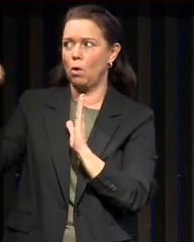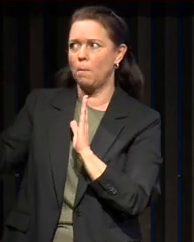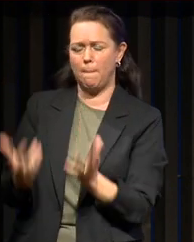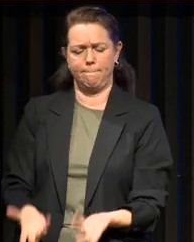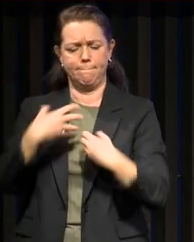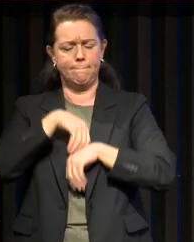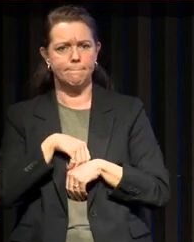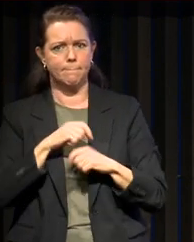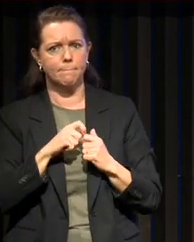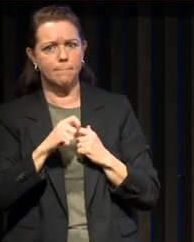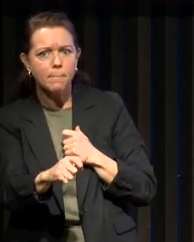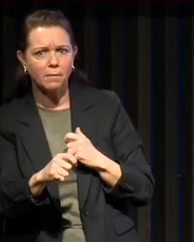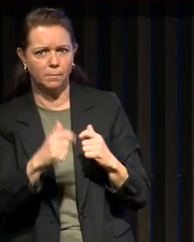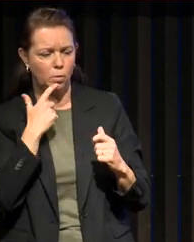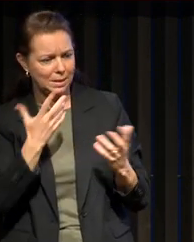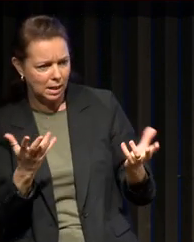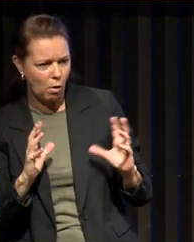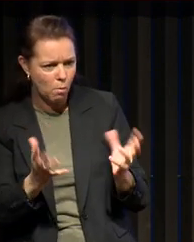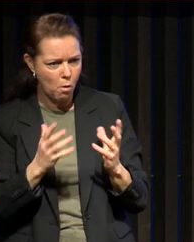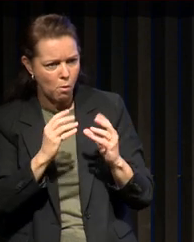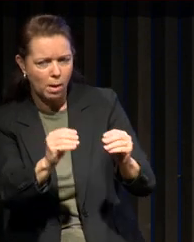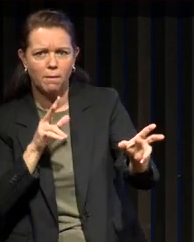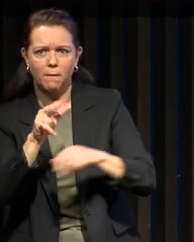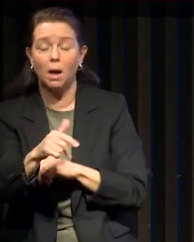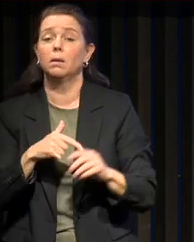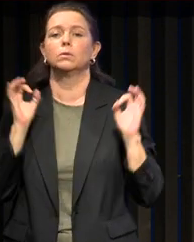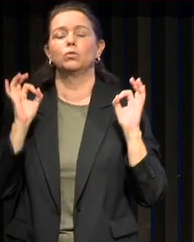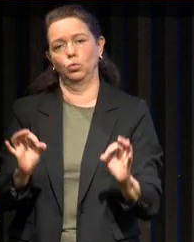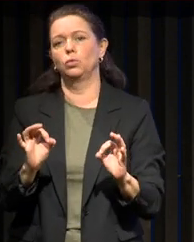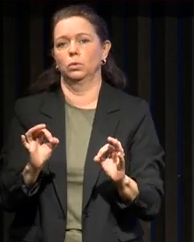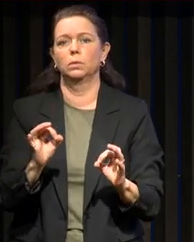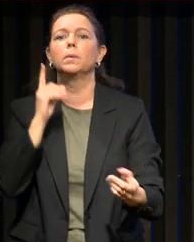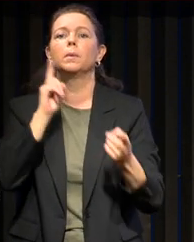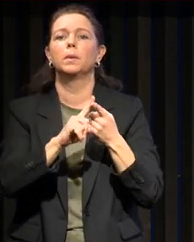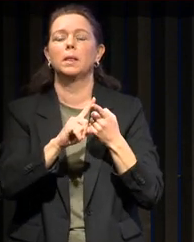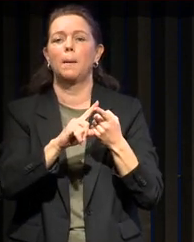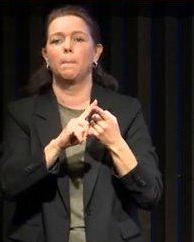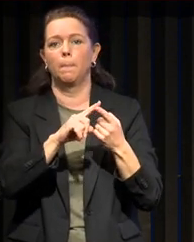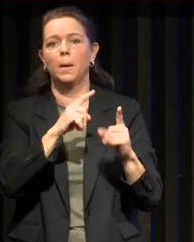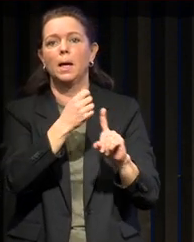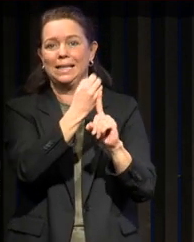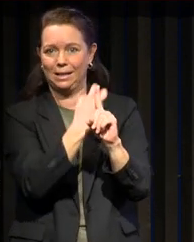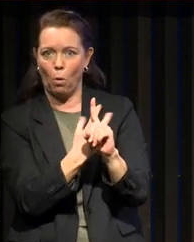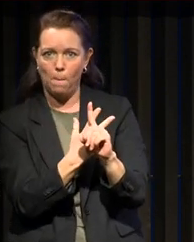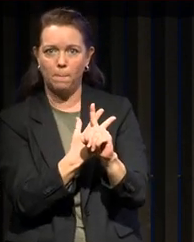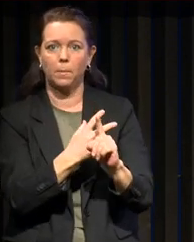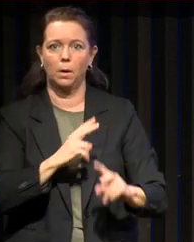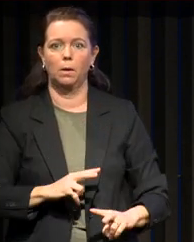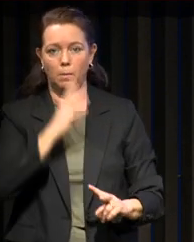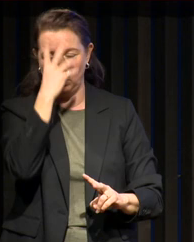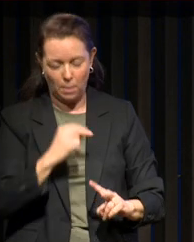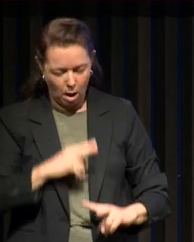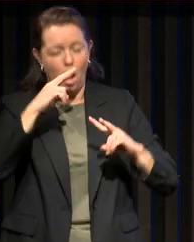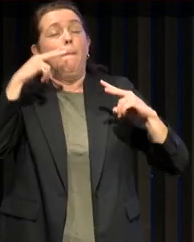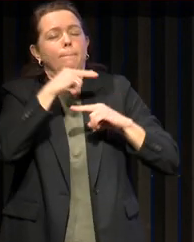clinique dans l'imaginaire des victoriens. Et en fait, c'est exactement ce qui se passe pour le syndrome d'apnée obstructive du sommeil. Il y une réappropriation par les